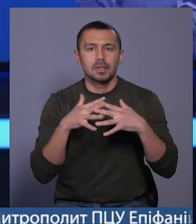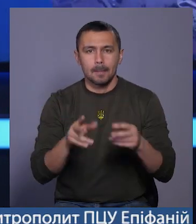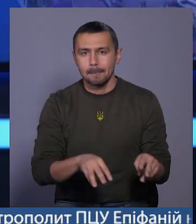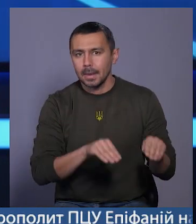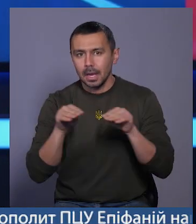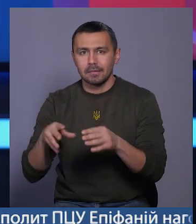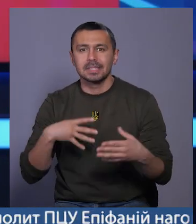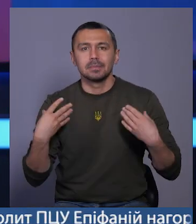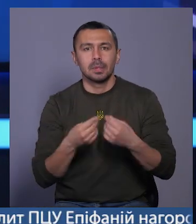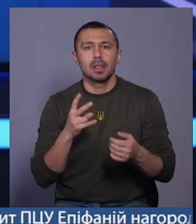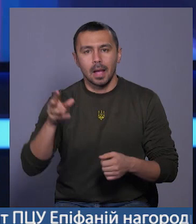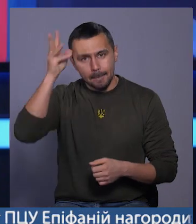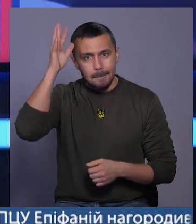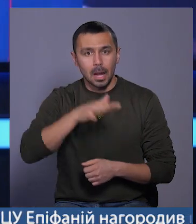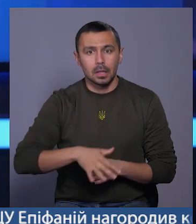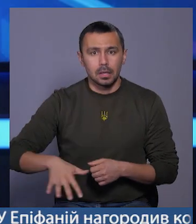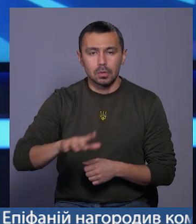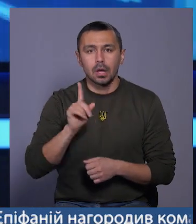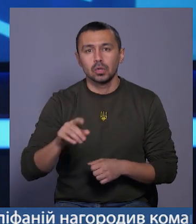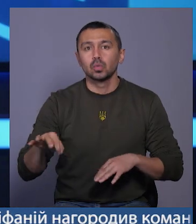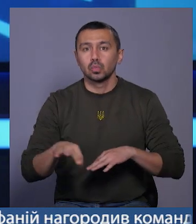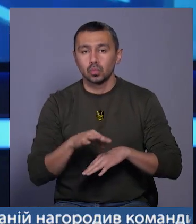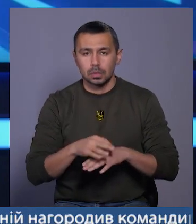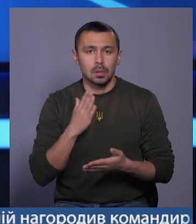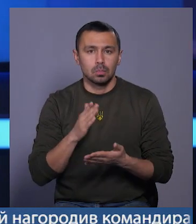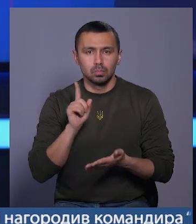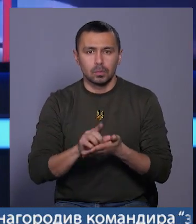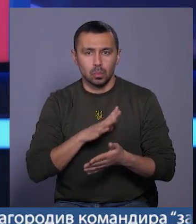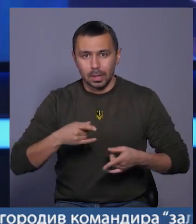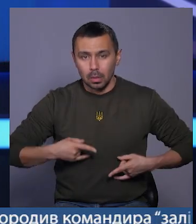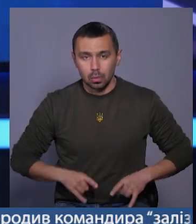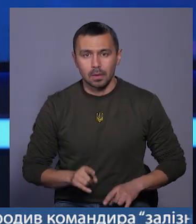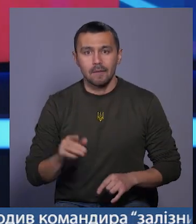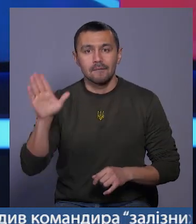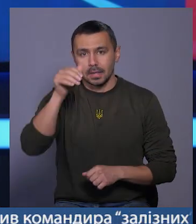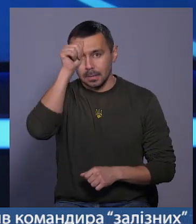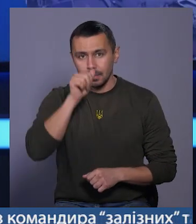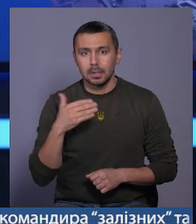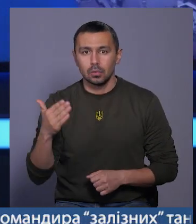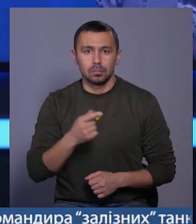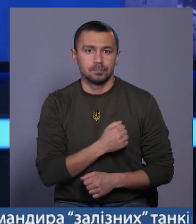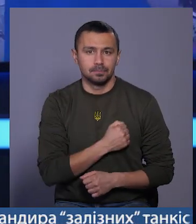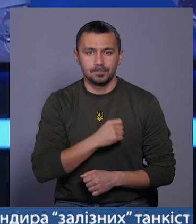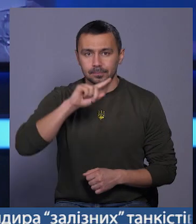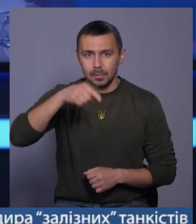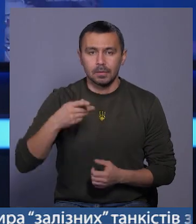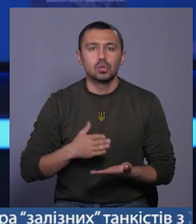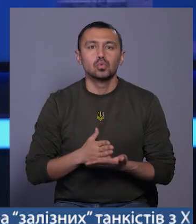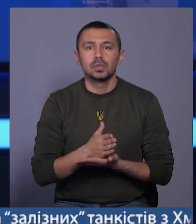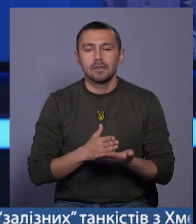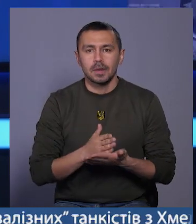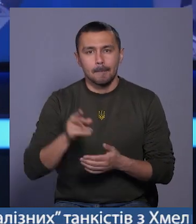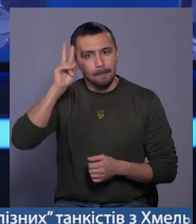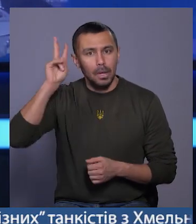переїхав із сім'єю на Хмельниччину. Адже дружина мала народжувати. У вересні Віктора Сікорського мобілізували. Він служив